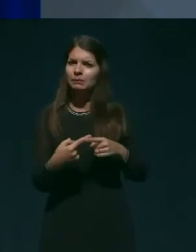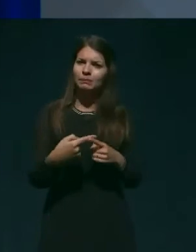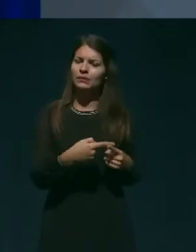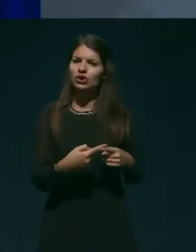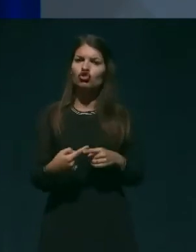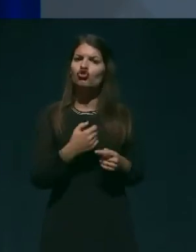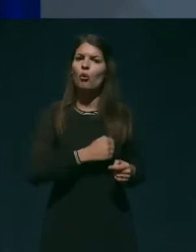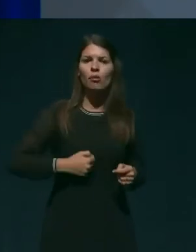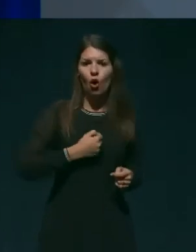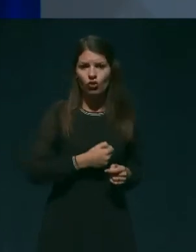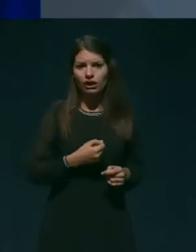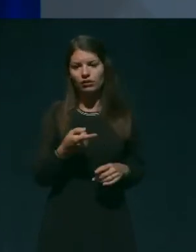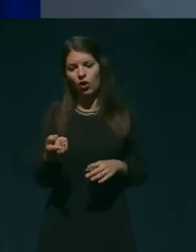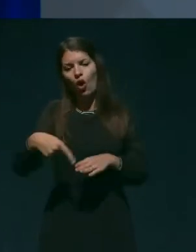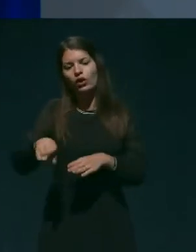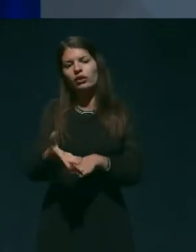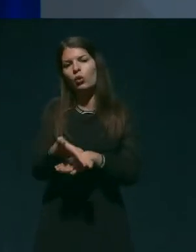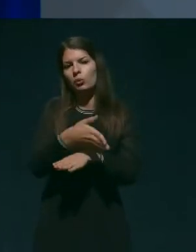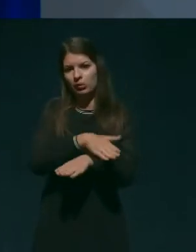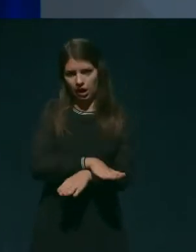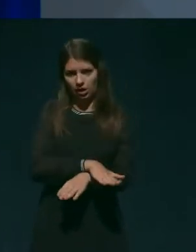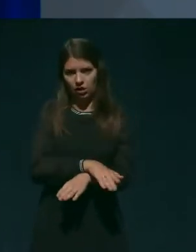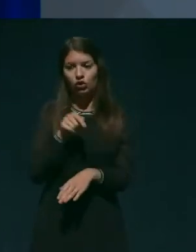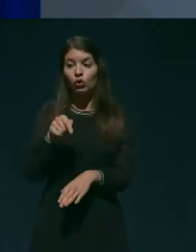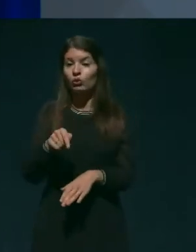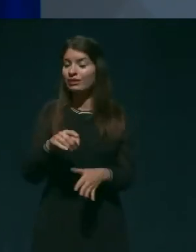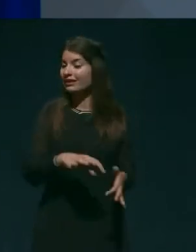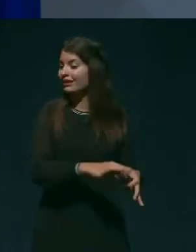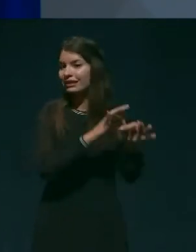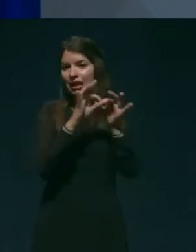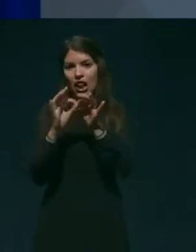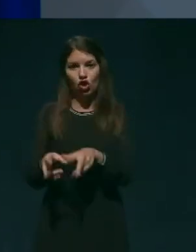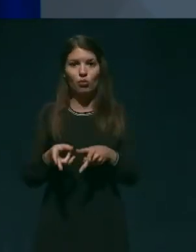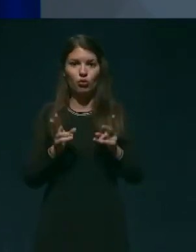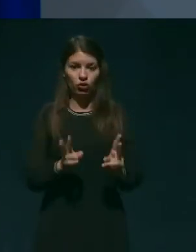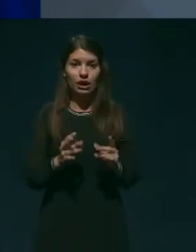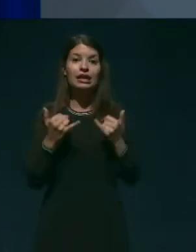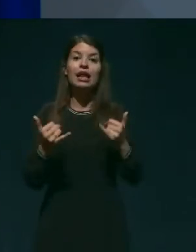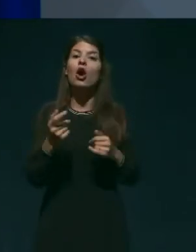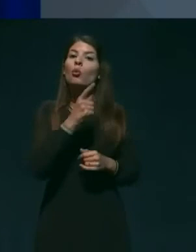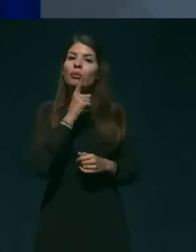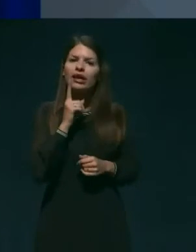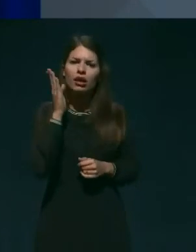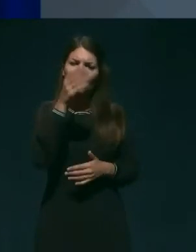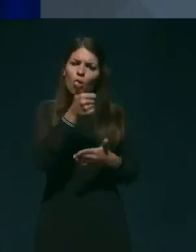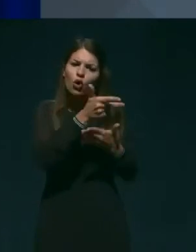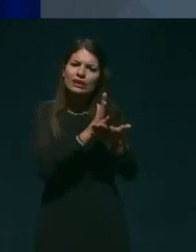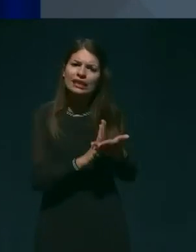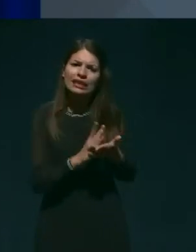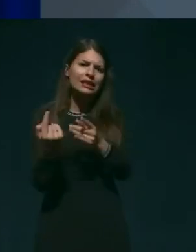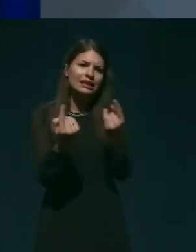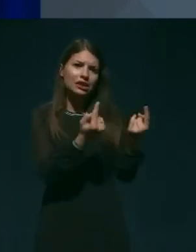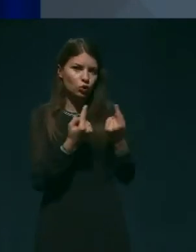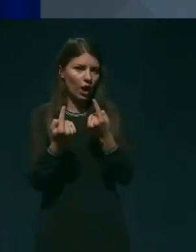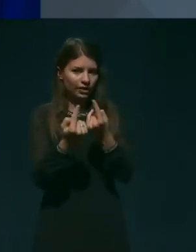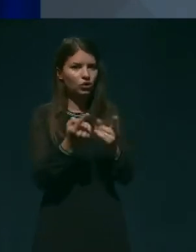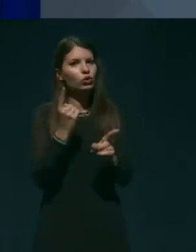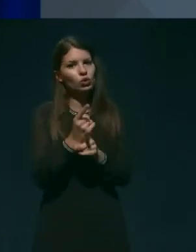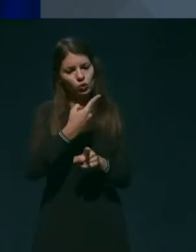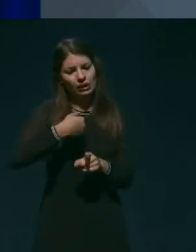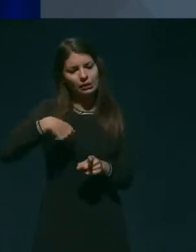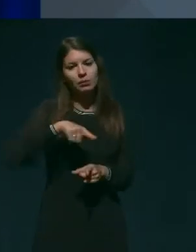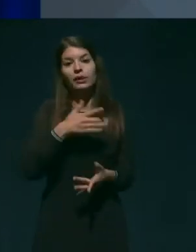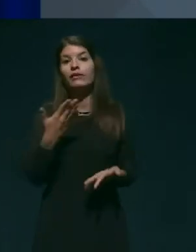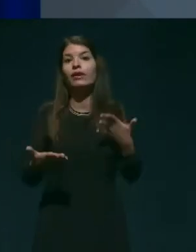so umirali, tu smo omogočali včas. V petek imamo pa oceno epidemiološke situacije in tudi pri nas se nagibamo k temu, da bo verjetno